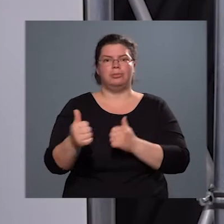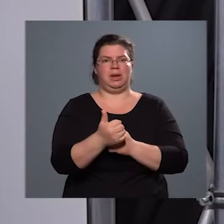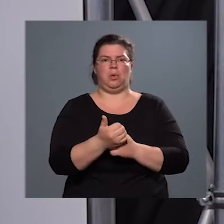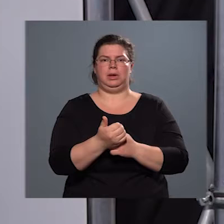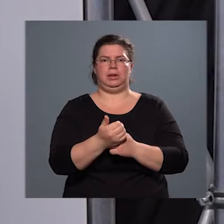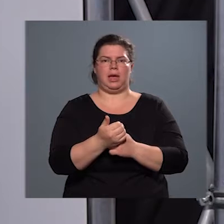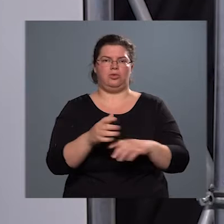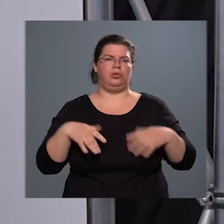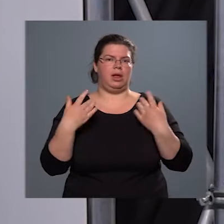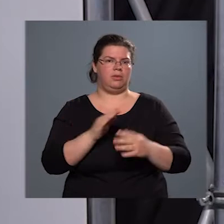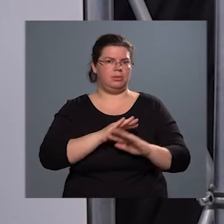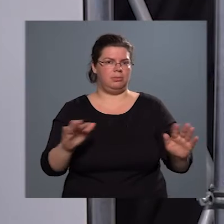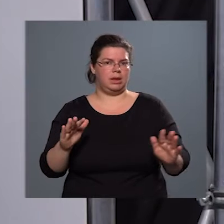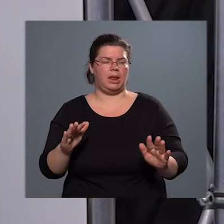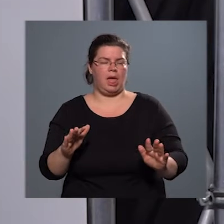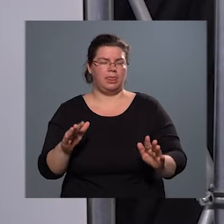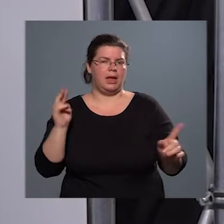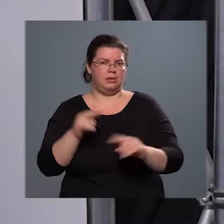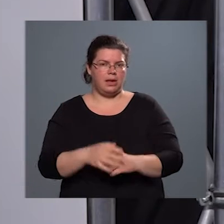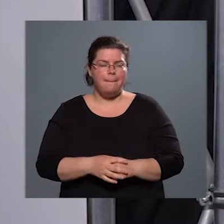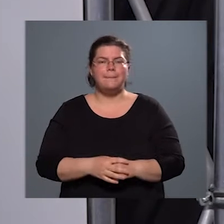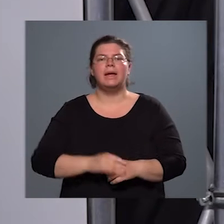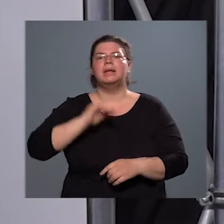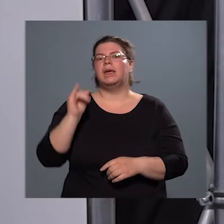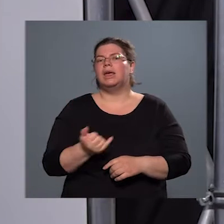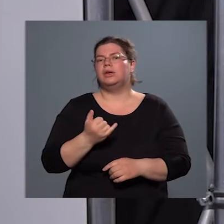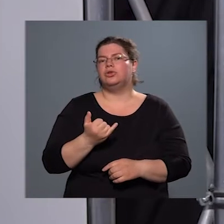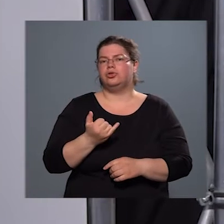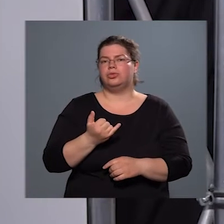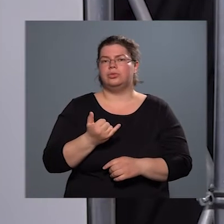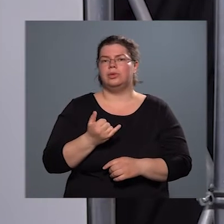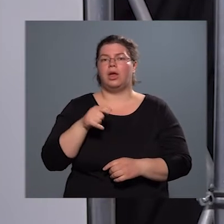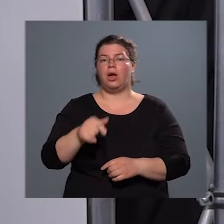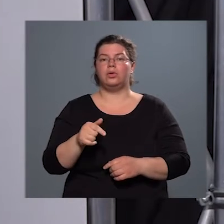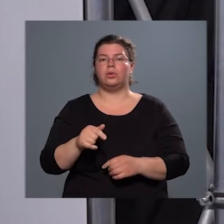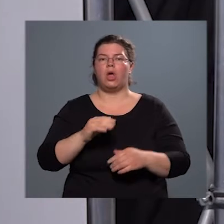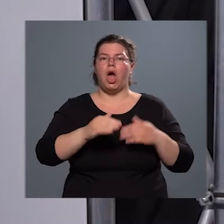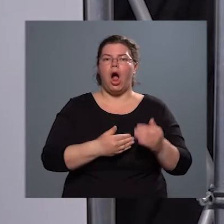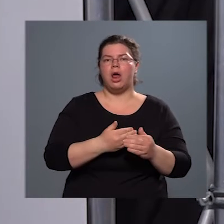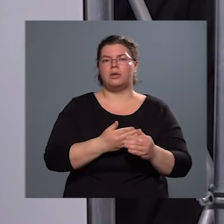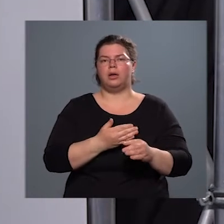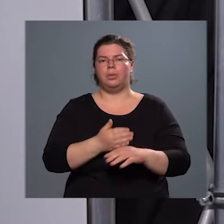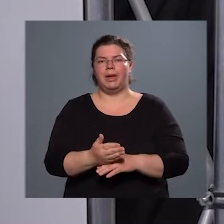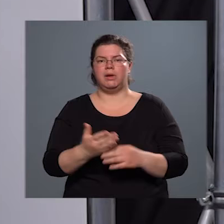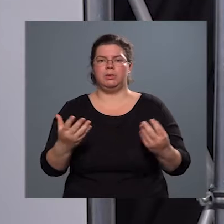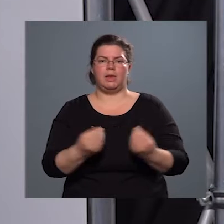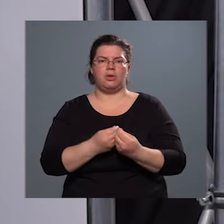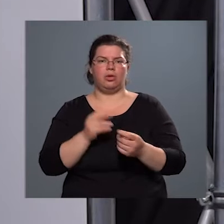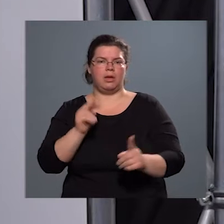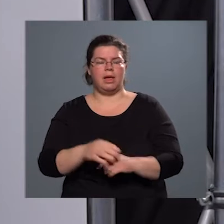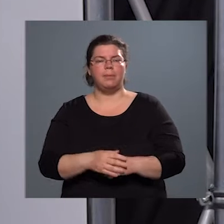mindennel szemben, illetve azon halasztható beavatkozásokkal szemben,